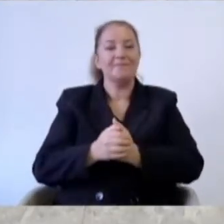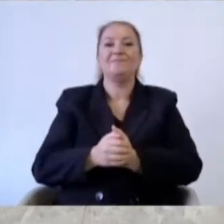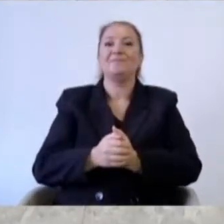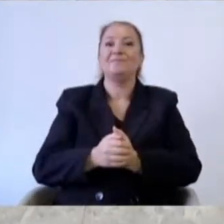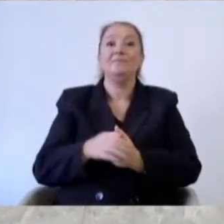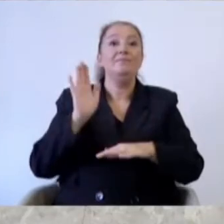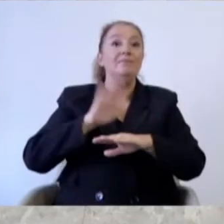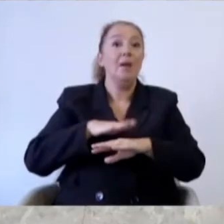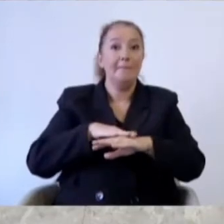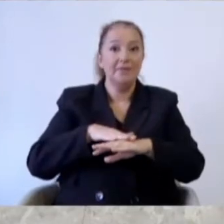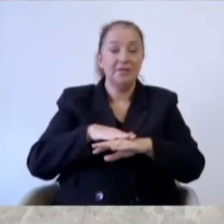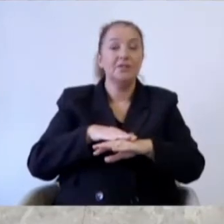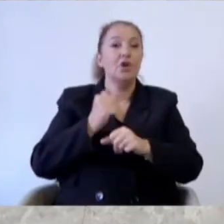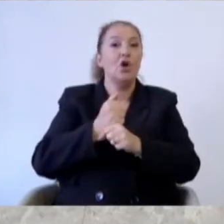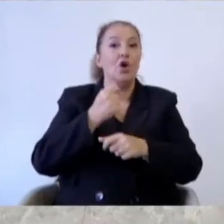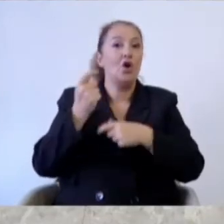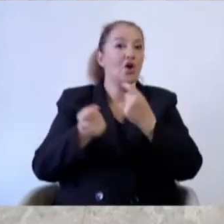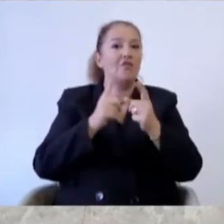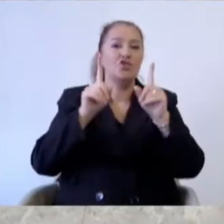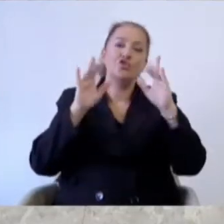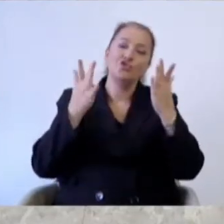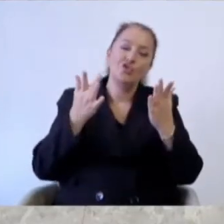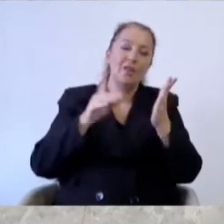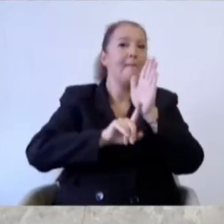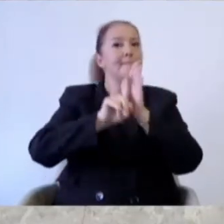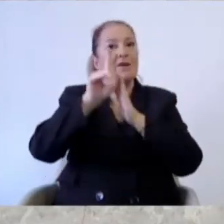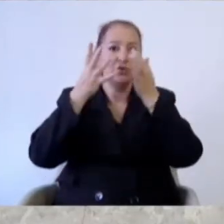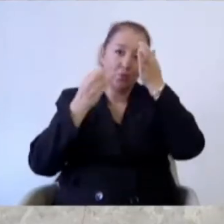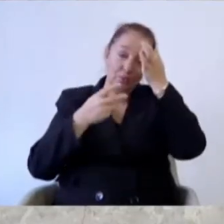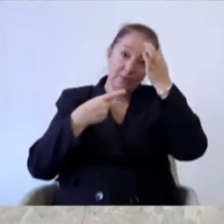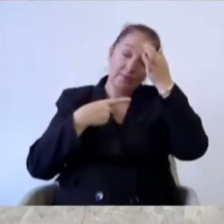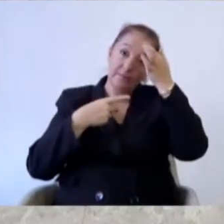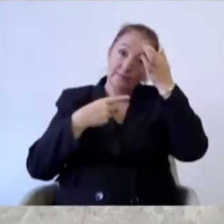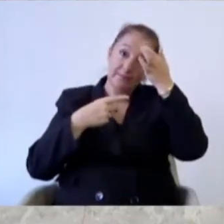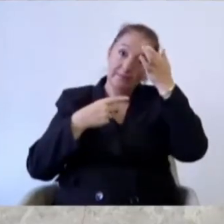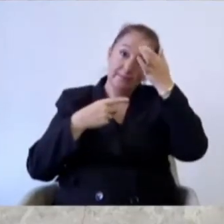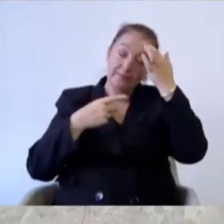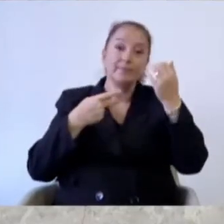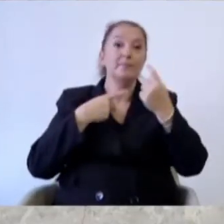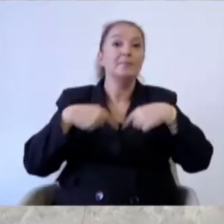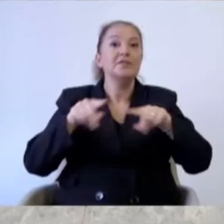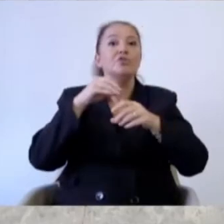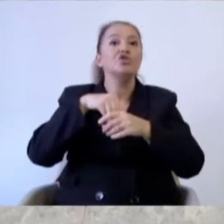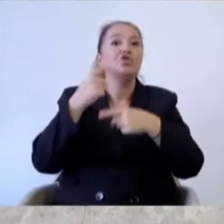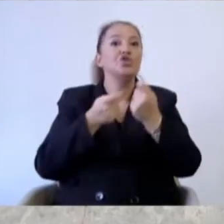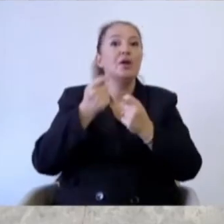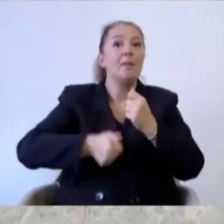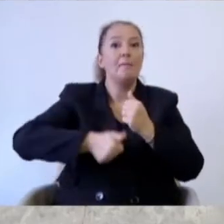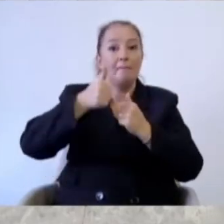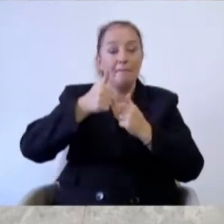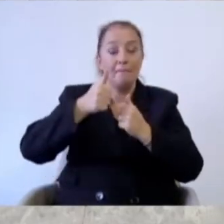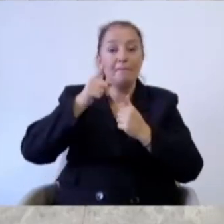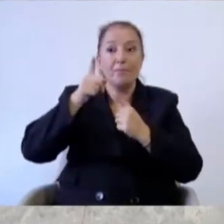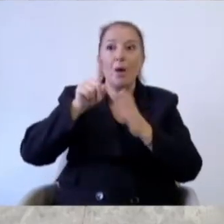Yapmış olduğu görevde inşallah başarıya ulaşır. Bizim İçişleri Bakanımızın başarısından başka